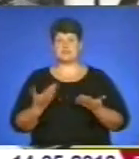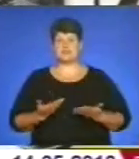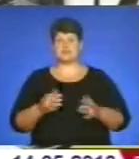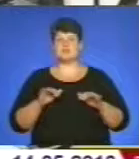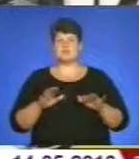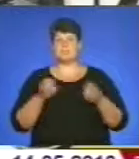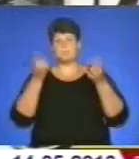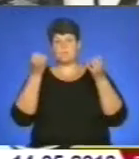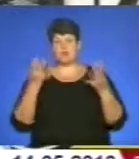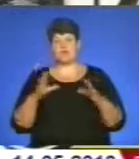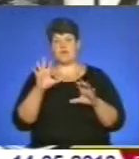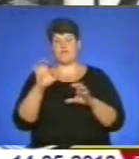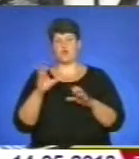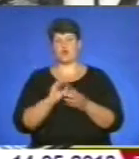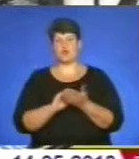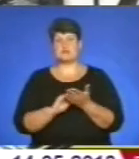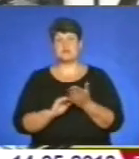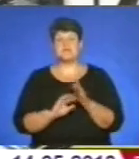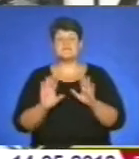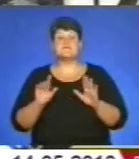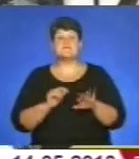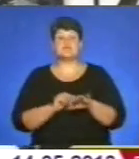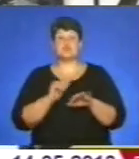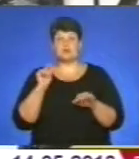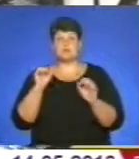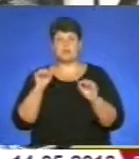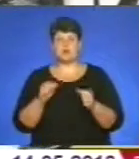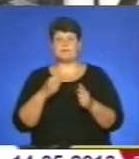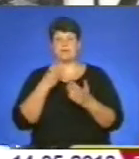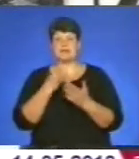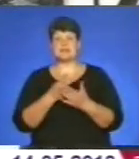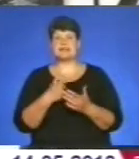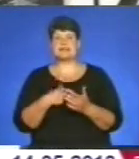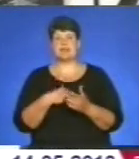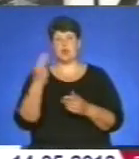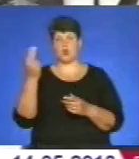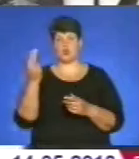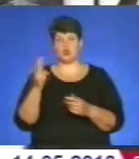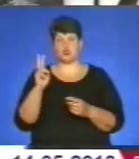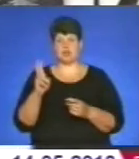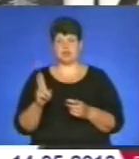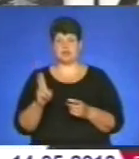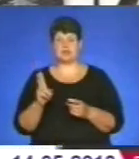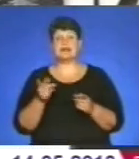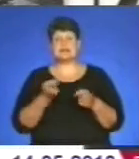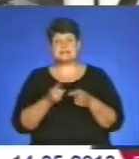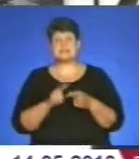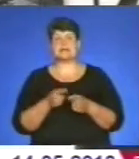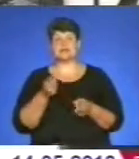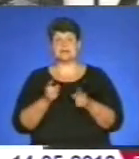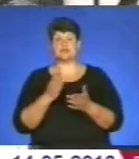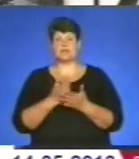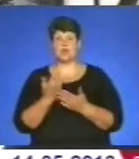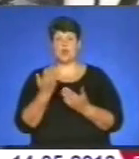як фотокореспондент, раптом відчула і змогла показати себе як справжній художник. Направду, його